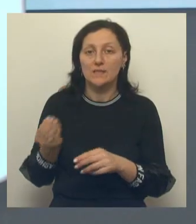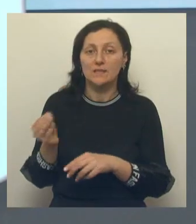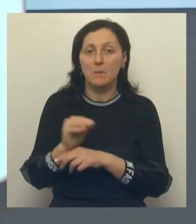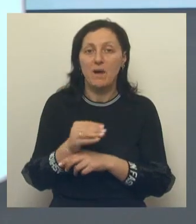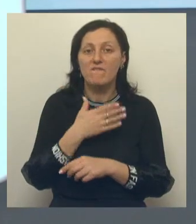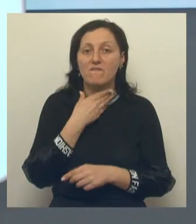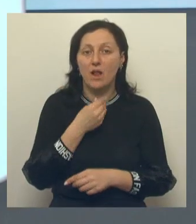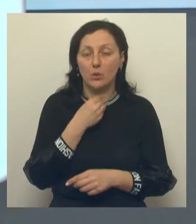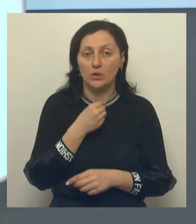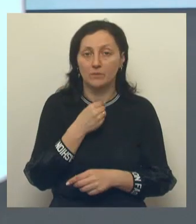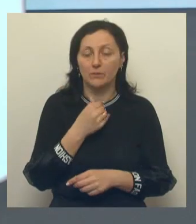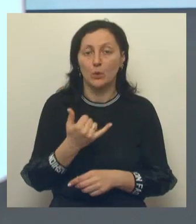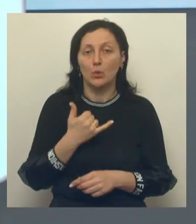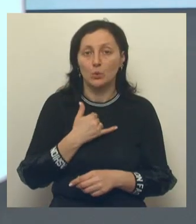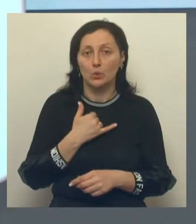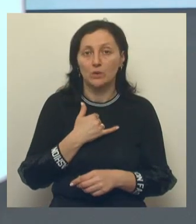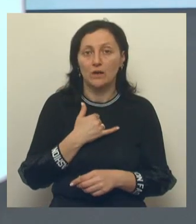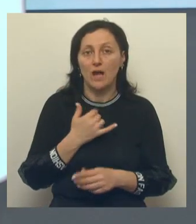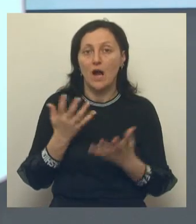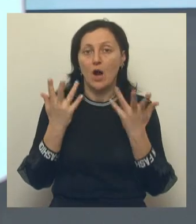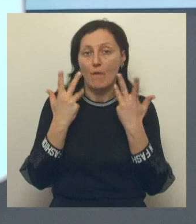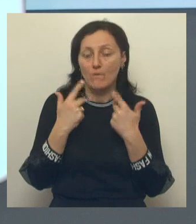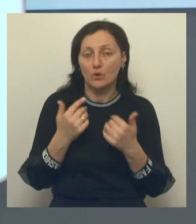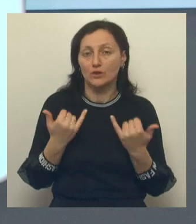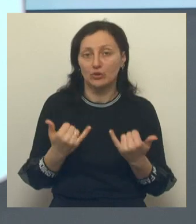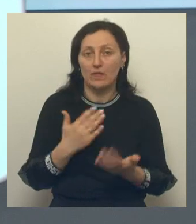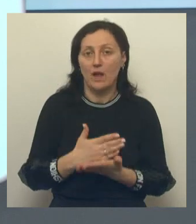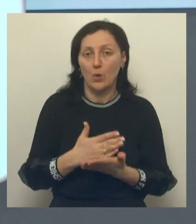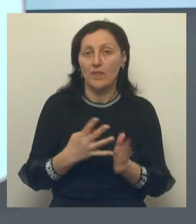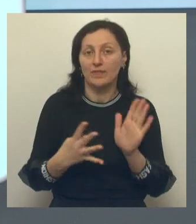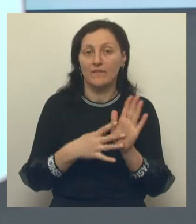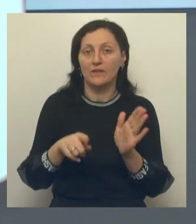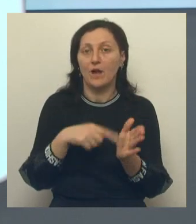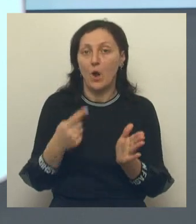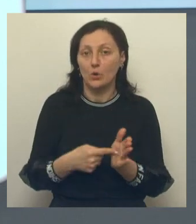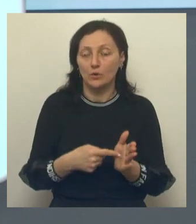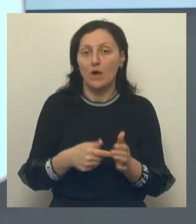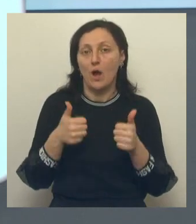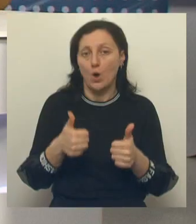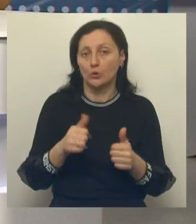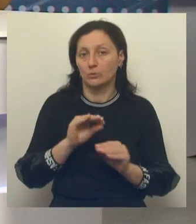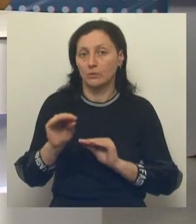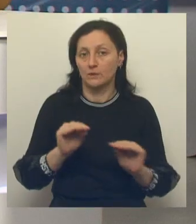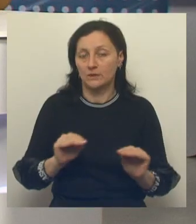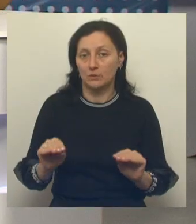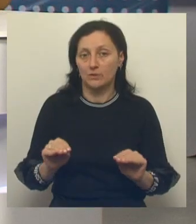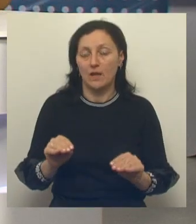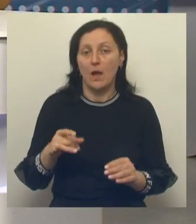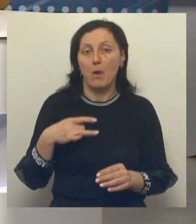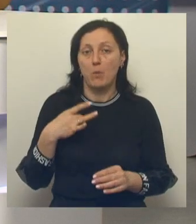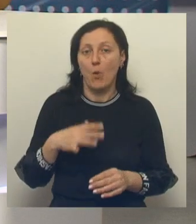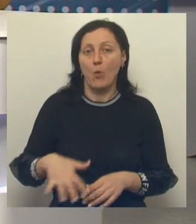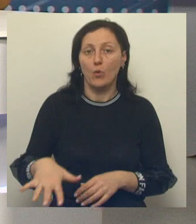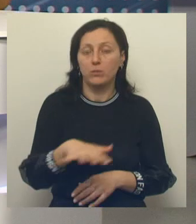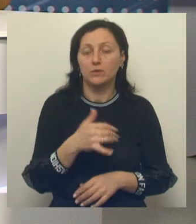есть у нас в условно комфортном климате сейчас находится 9 городов с благоприятной городской средой. Сама Белгородская